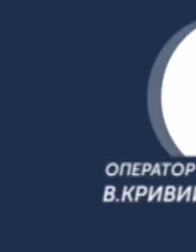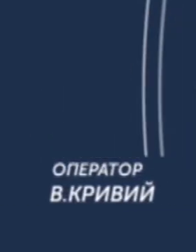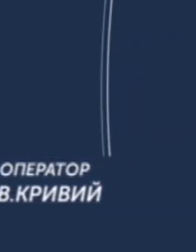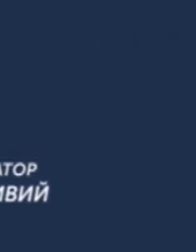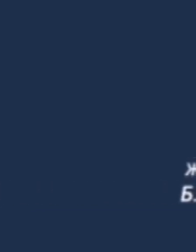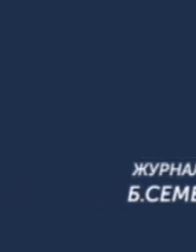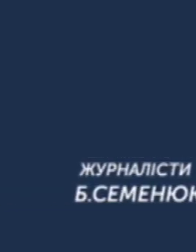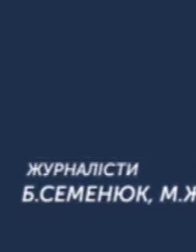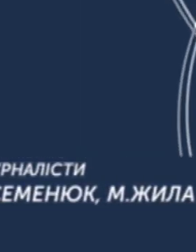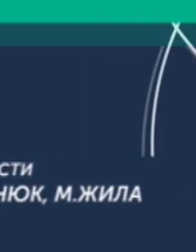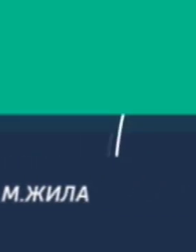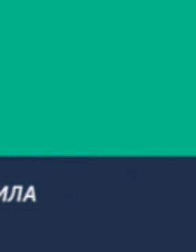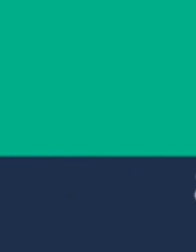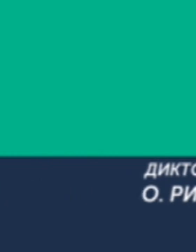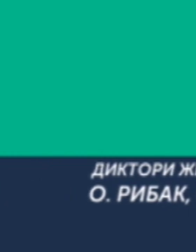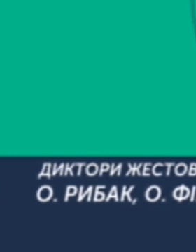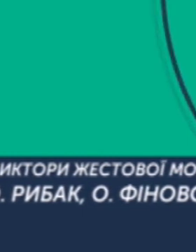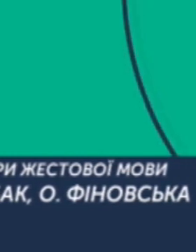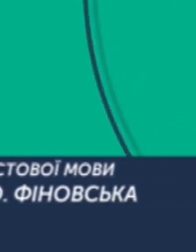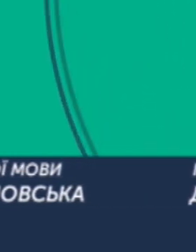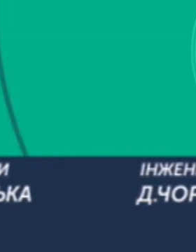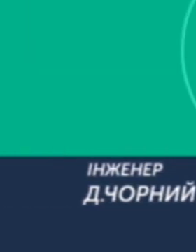Дякую. Дякую. Дякую.